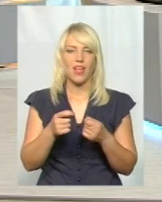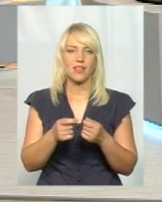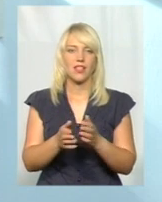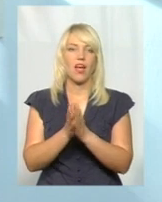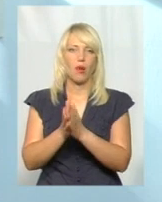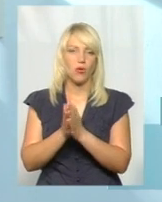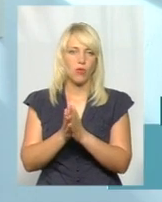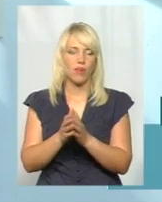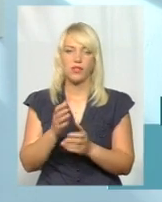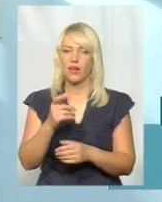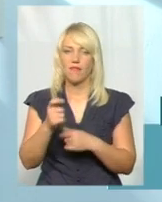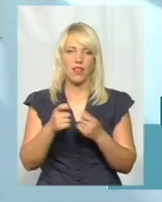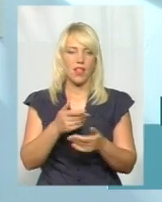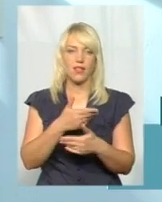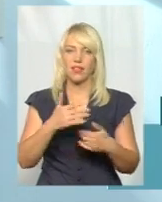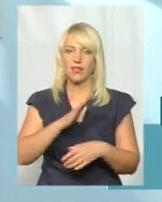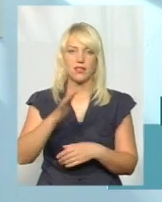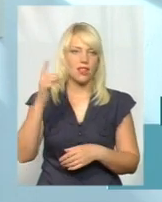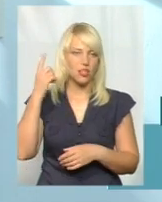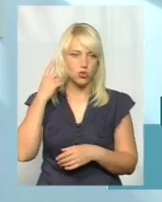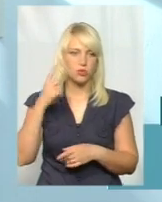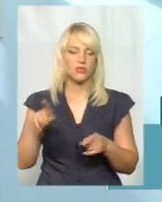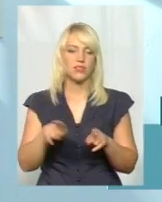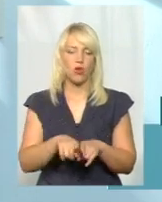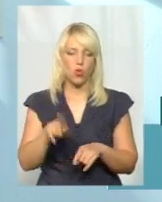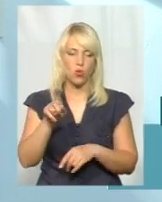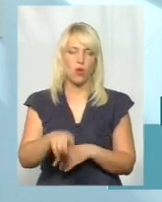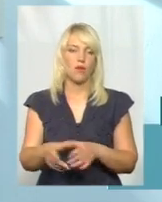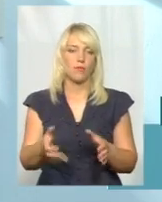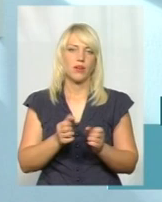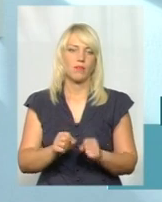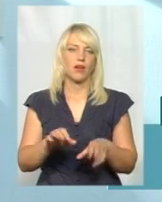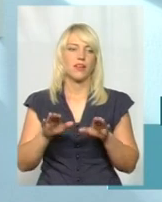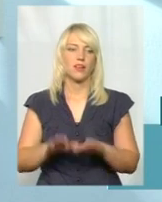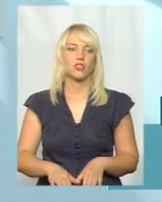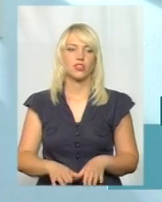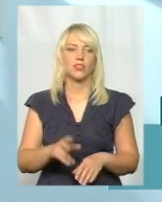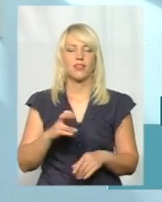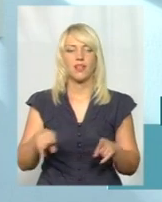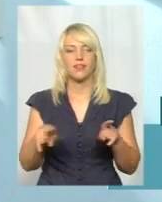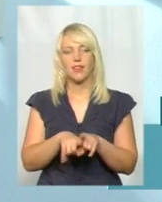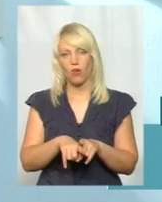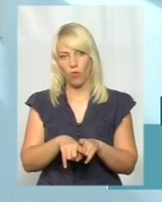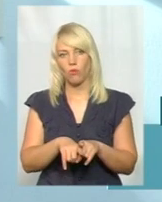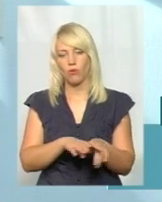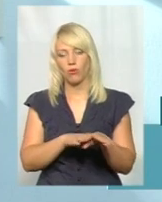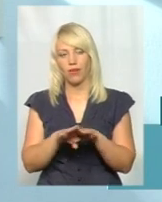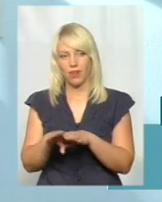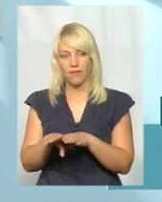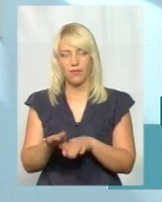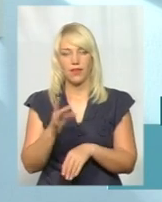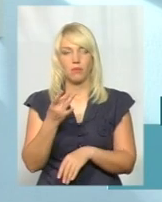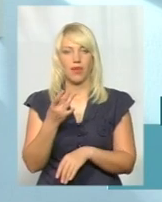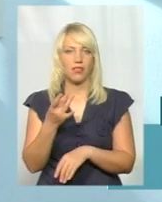нас не чує на сьогоднішній день. Все одно приймає рішення на такому рівні 5